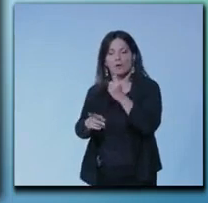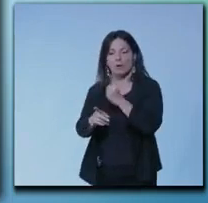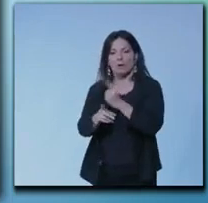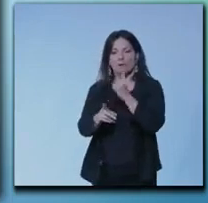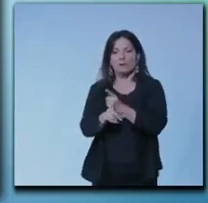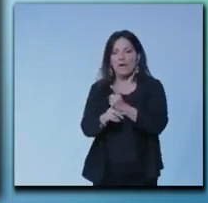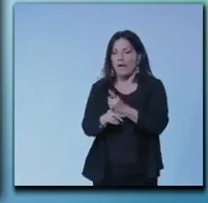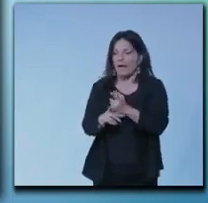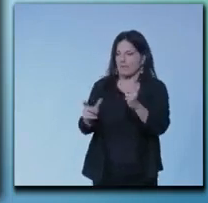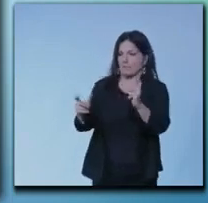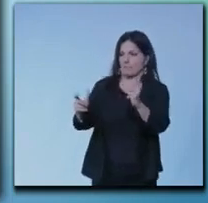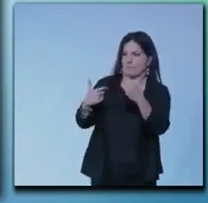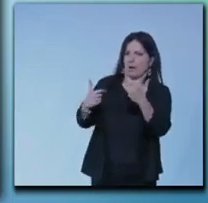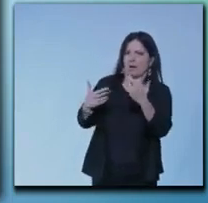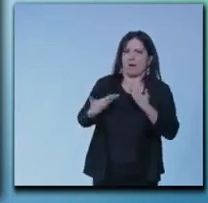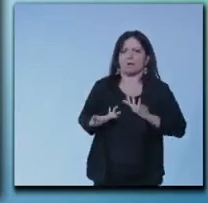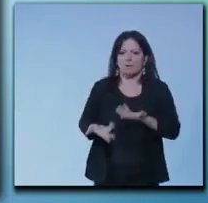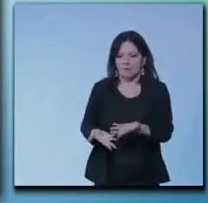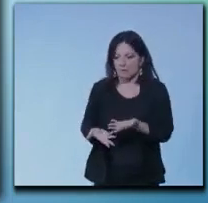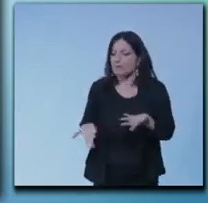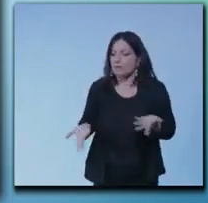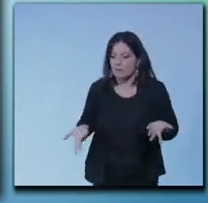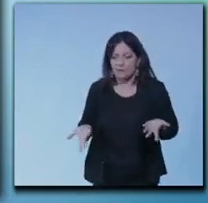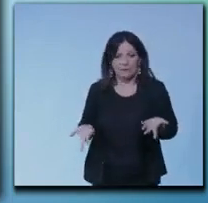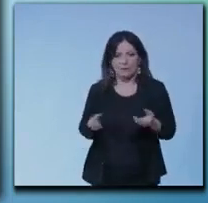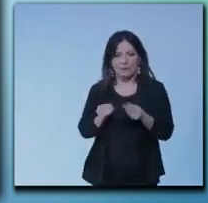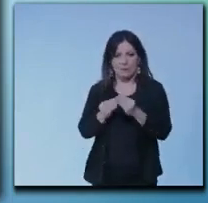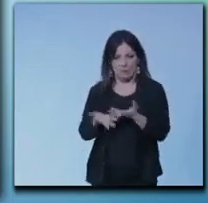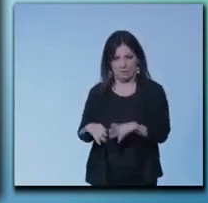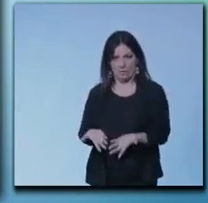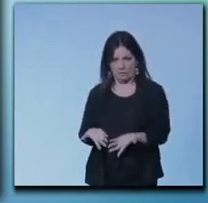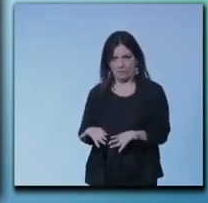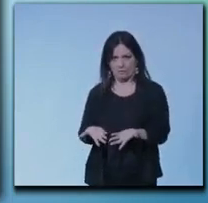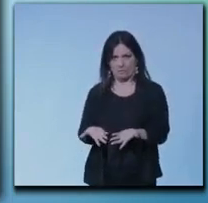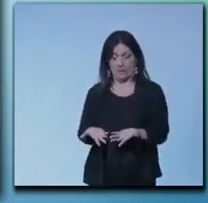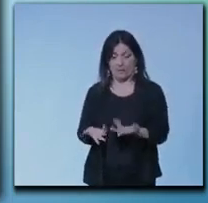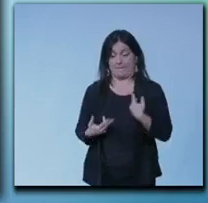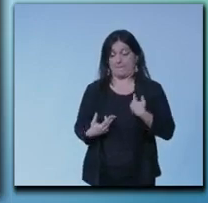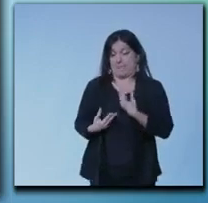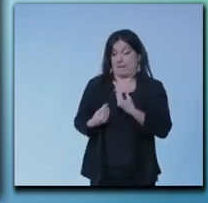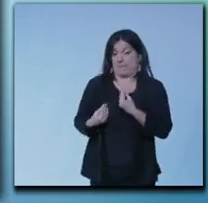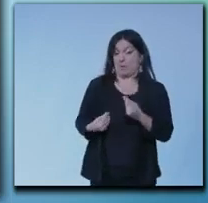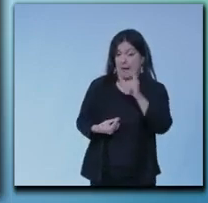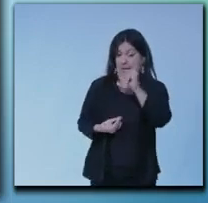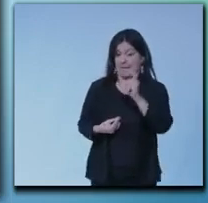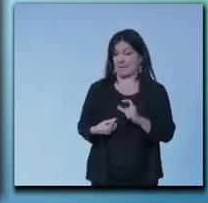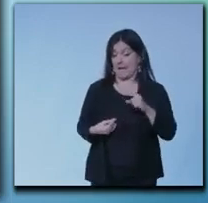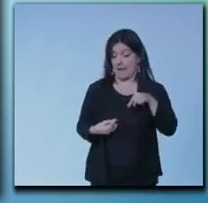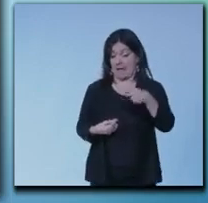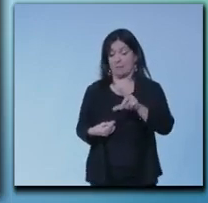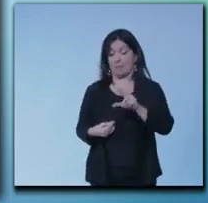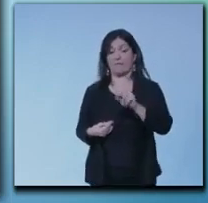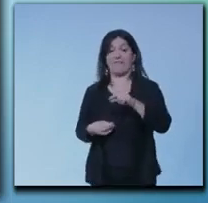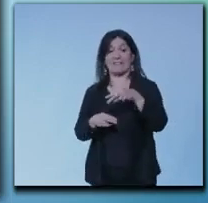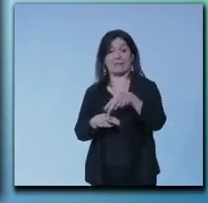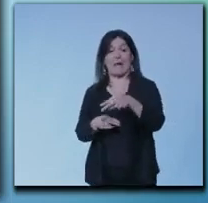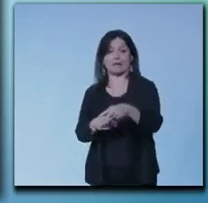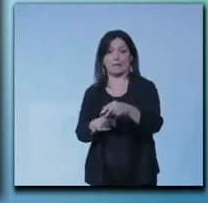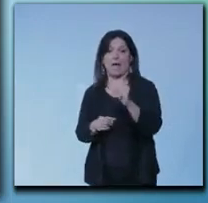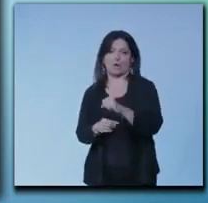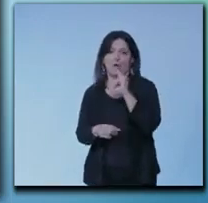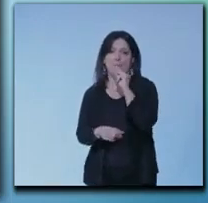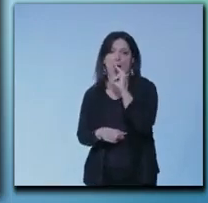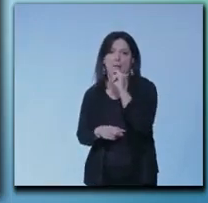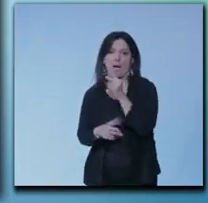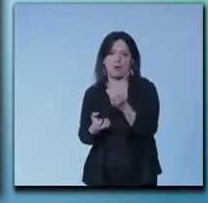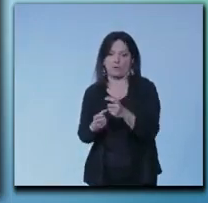attraverso questi percorsi io temo che l'Italia fra vent'anni starà ancora parlando di quello che deve fare, quindi un